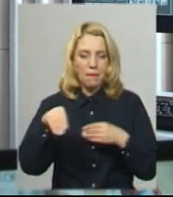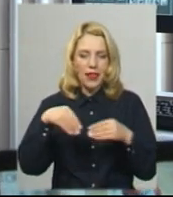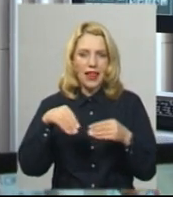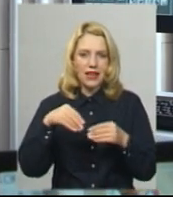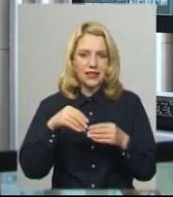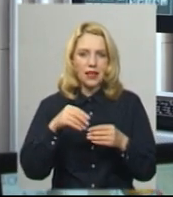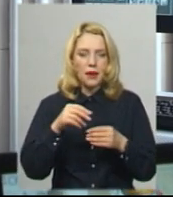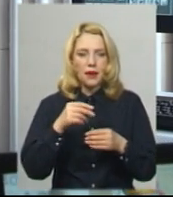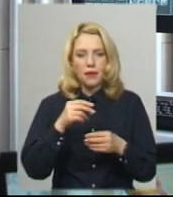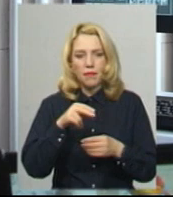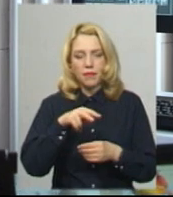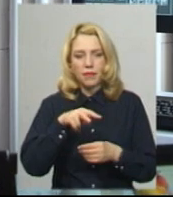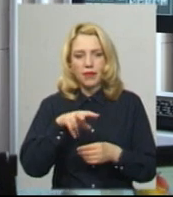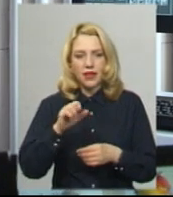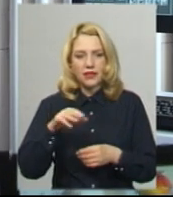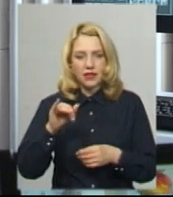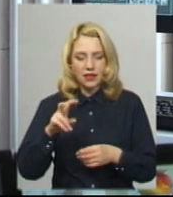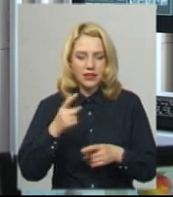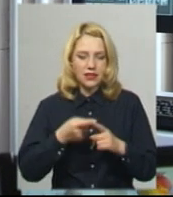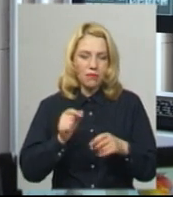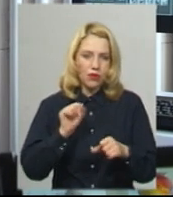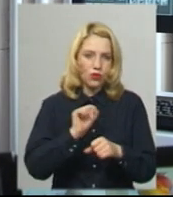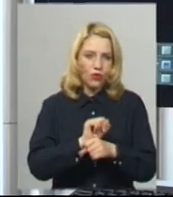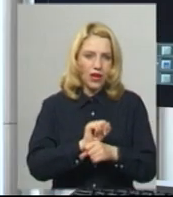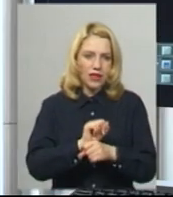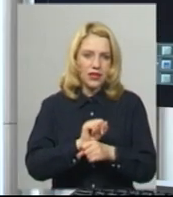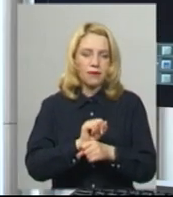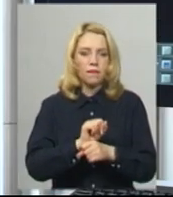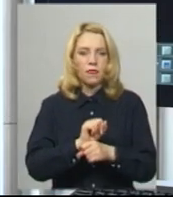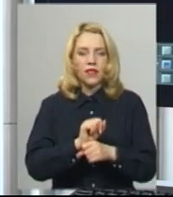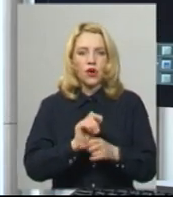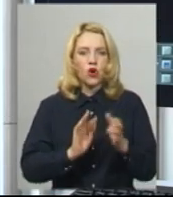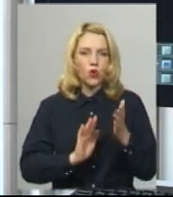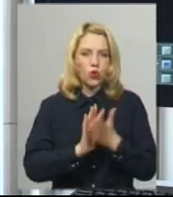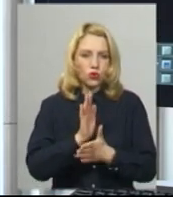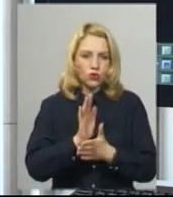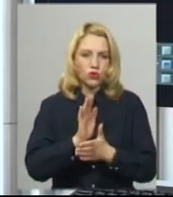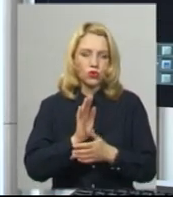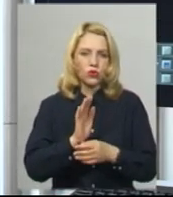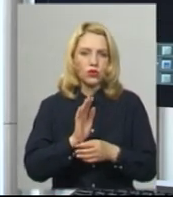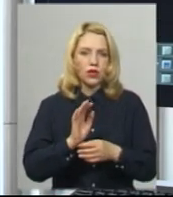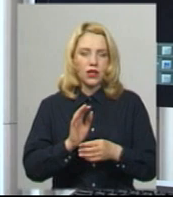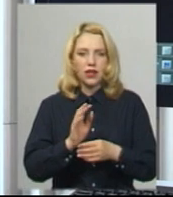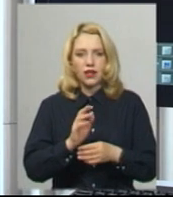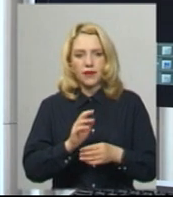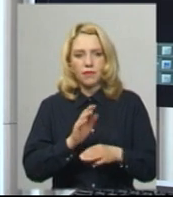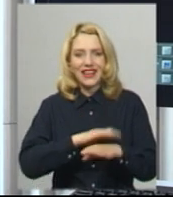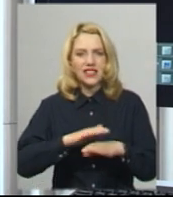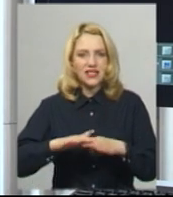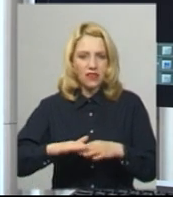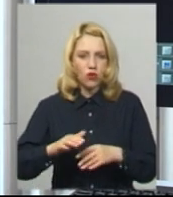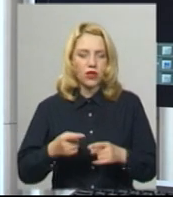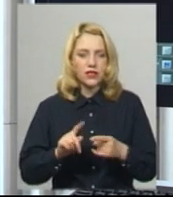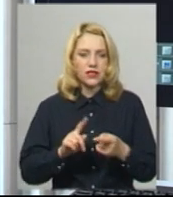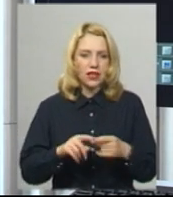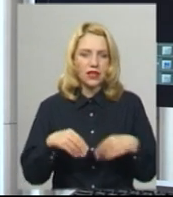блокування зон росту і керування ростом кінців. Наявність такого апарату сучасного надає